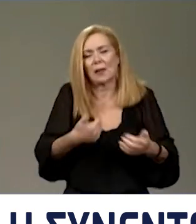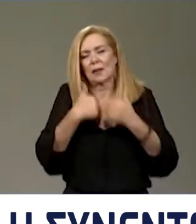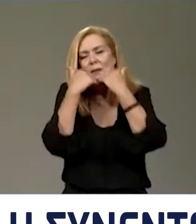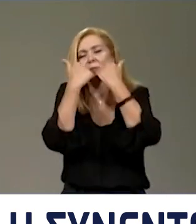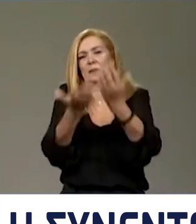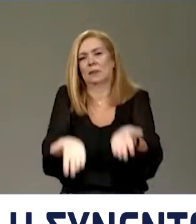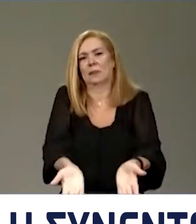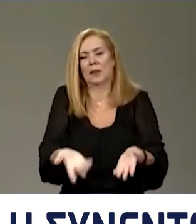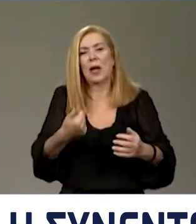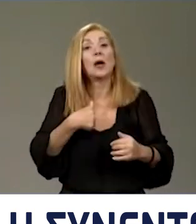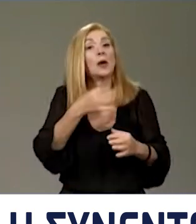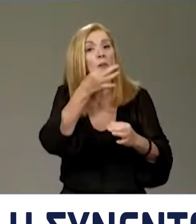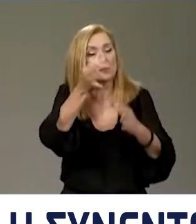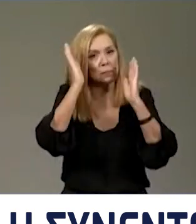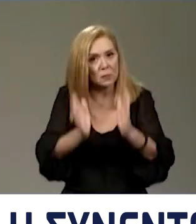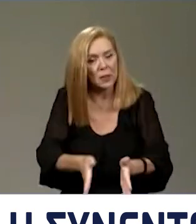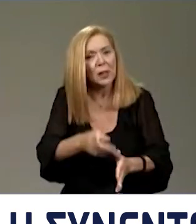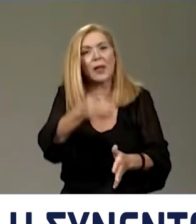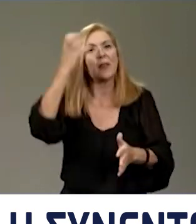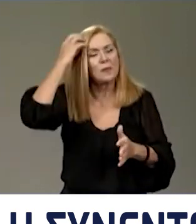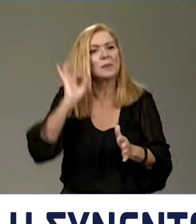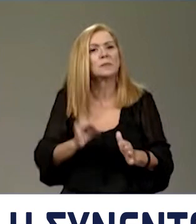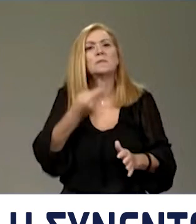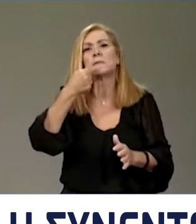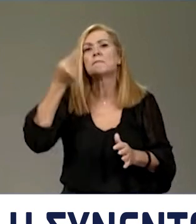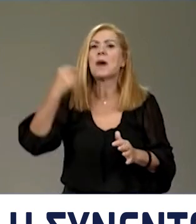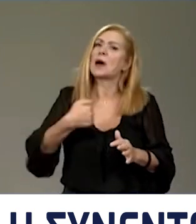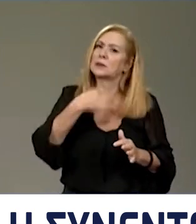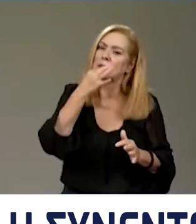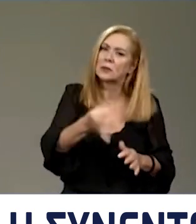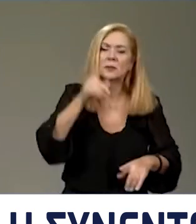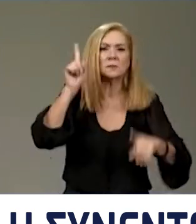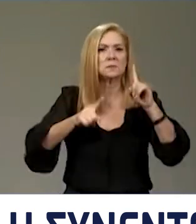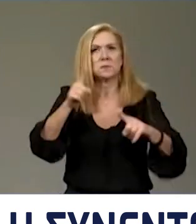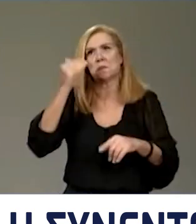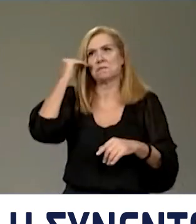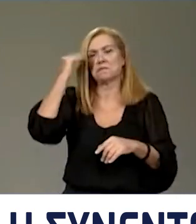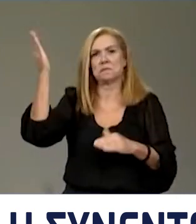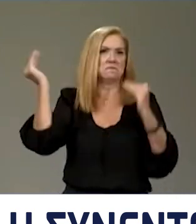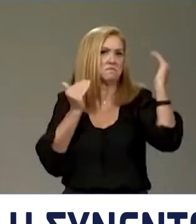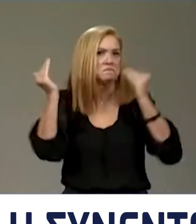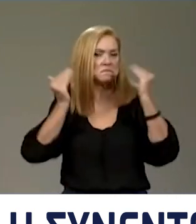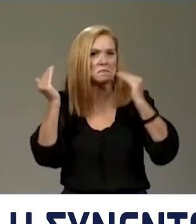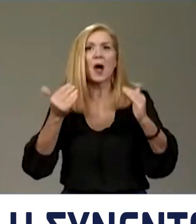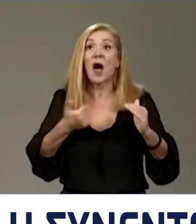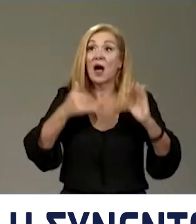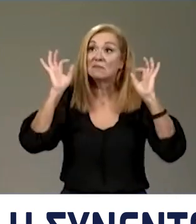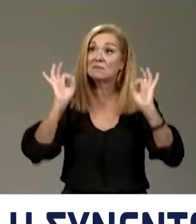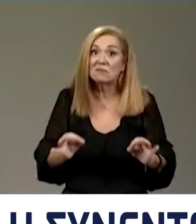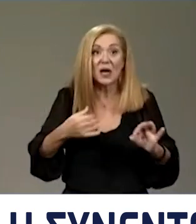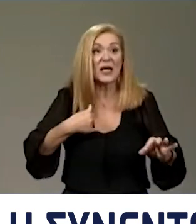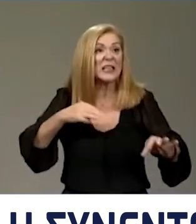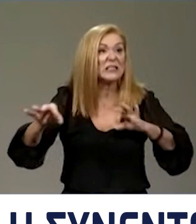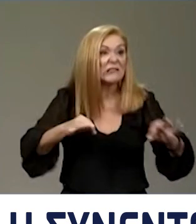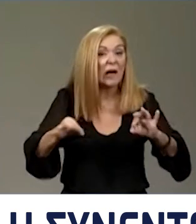Αυτό το οποίο μπορώ να σας πω, θυμάστε το έλεγα και πέρυσι, κάποιοι δεν ήθελα να το πιστεύουν, ότι δεν έχω κάποιο σχέδιο, κάποιας